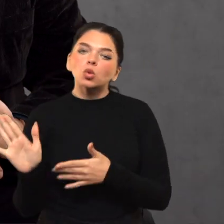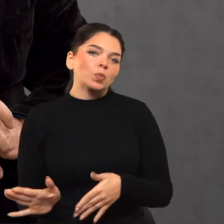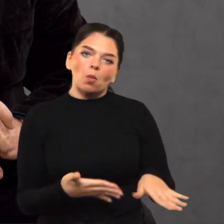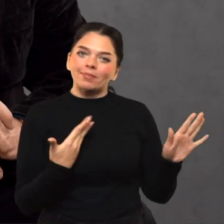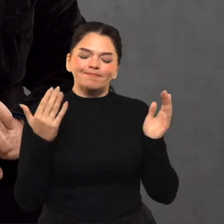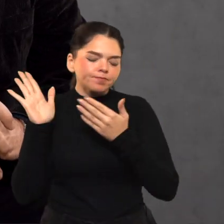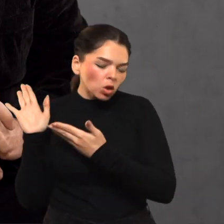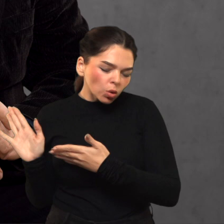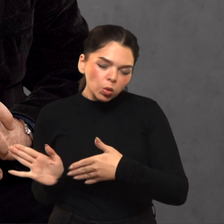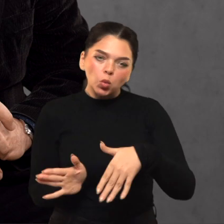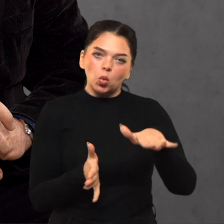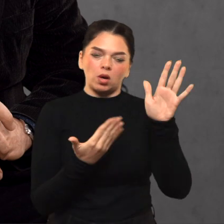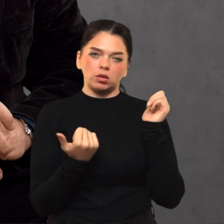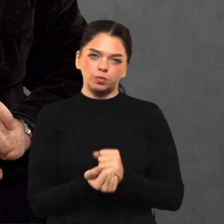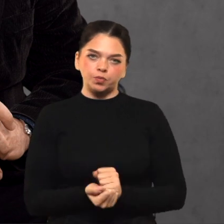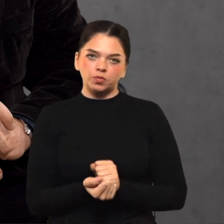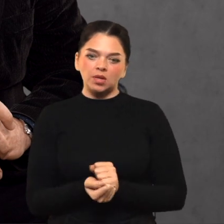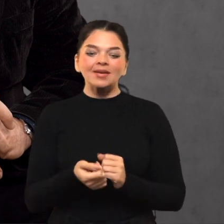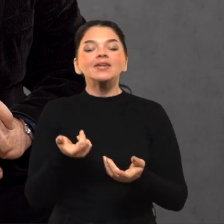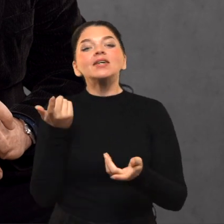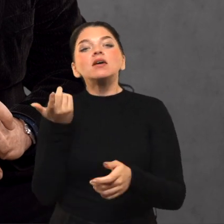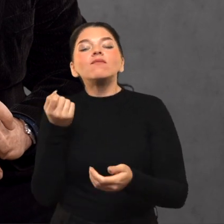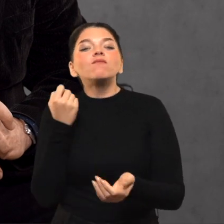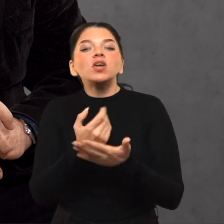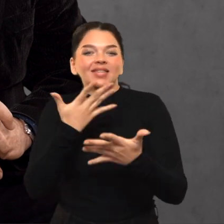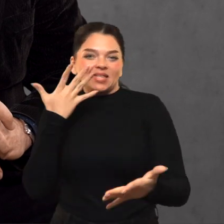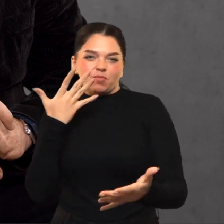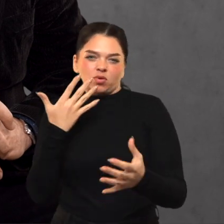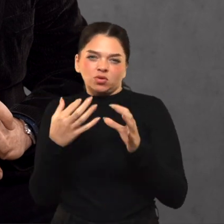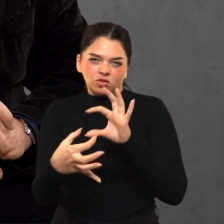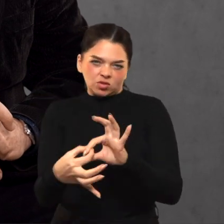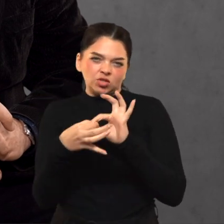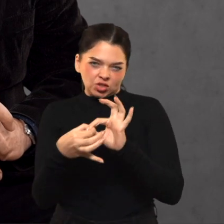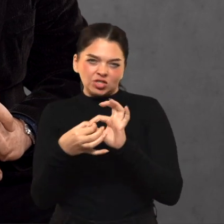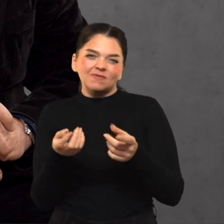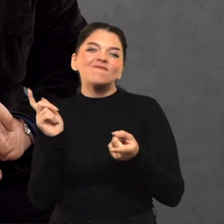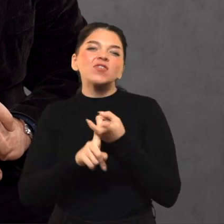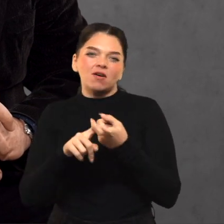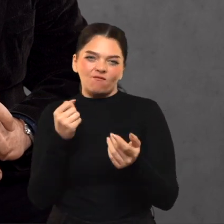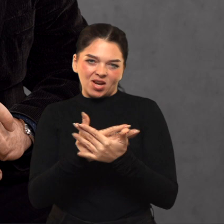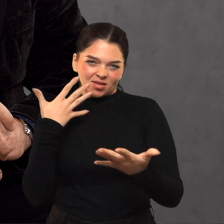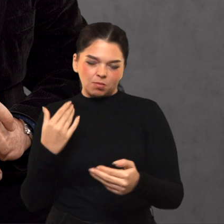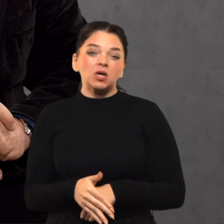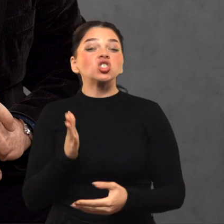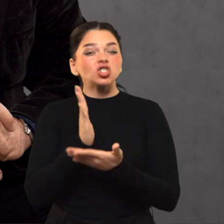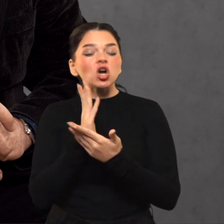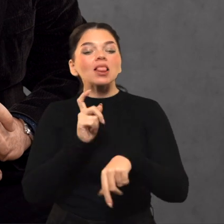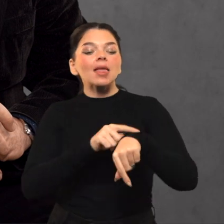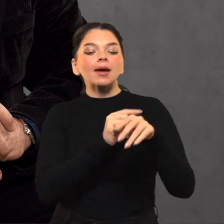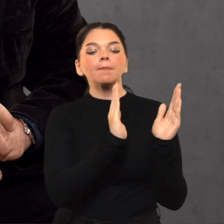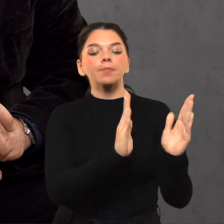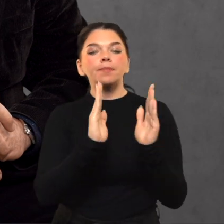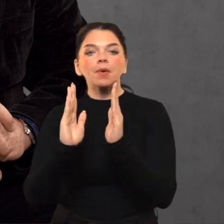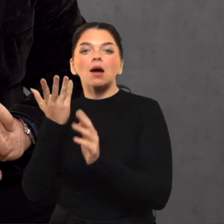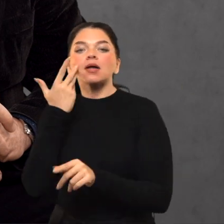daromi, jie buvo daromi to meto vertybių kontekste, bet yra laikotarpių, kada būtent šis faktorius